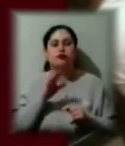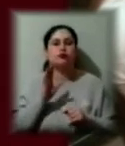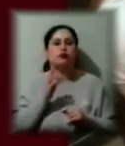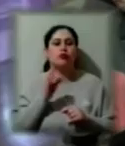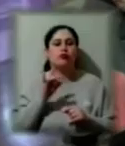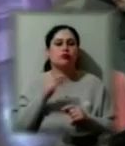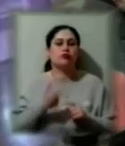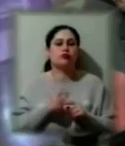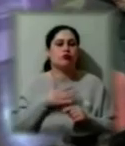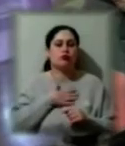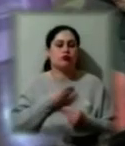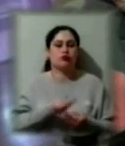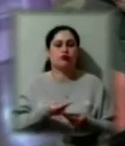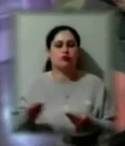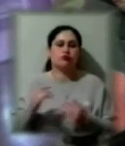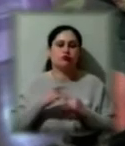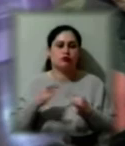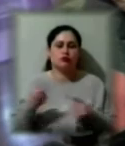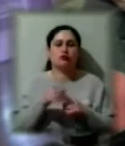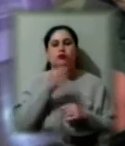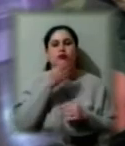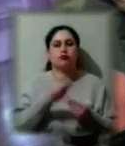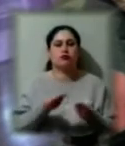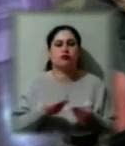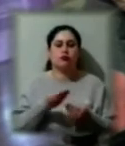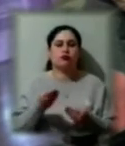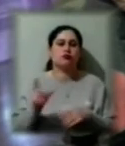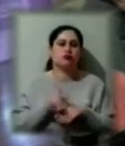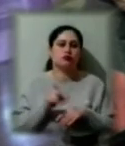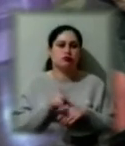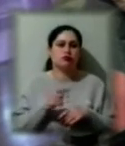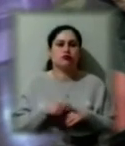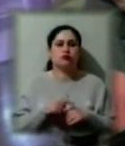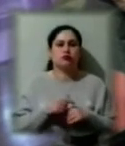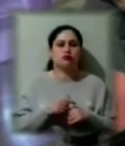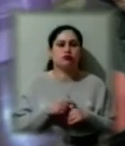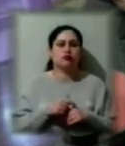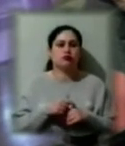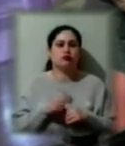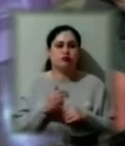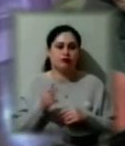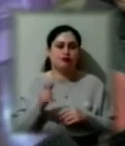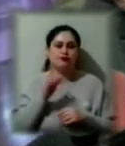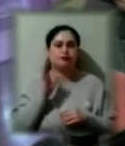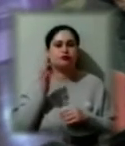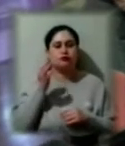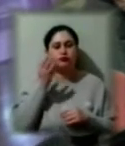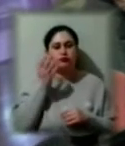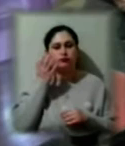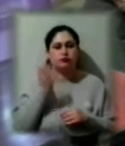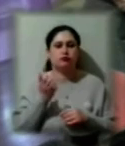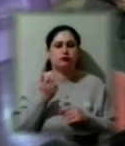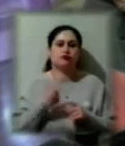стіл. Йому подобається розставляти чашечки, блюдце, так? Так, Тьомич? Ми всі